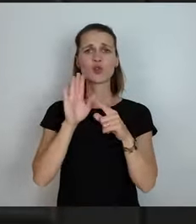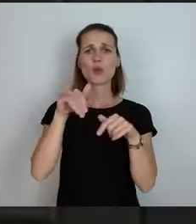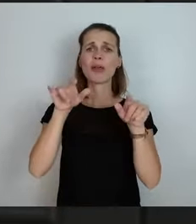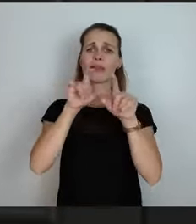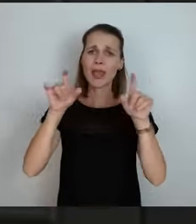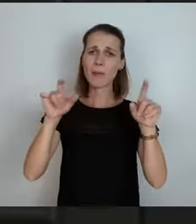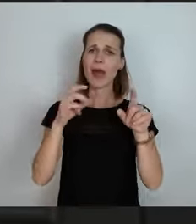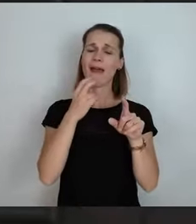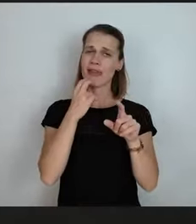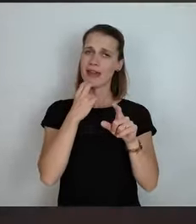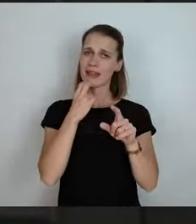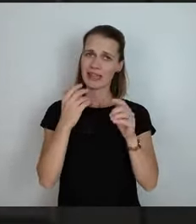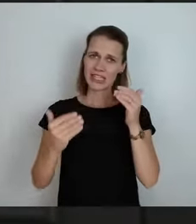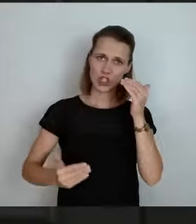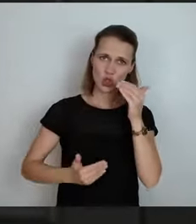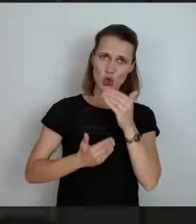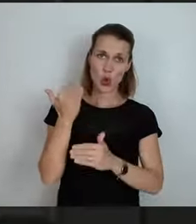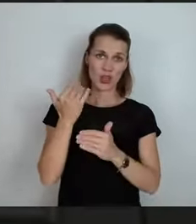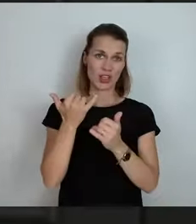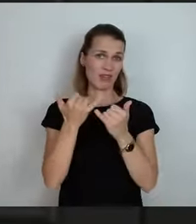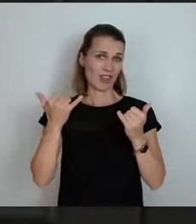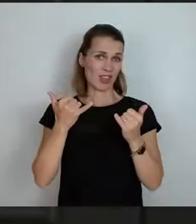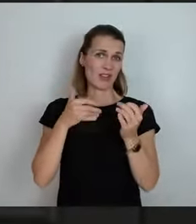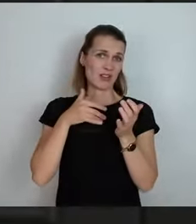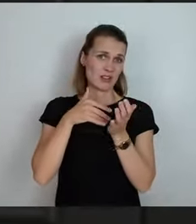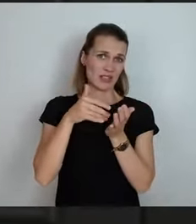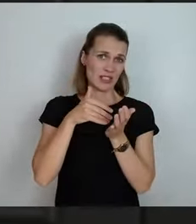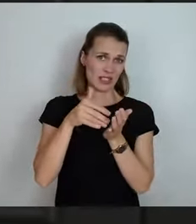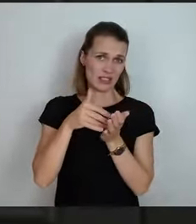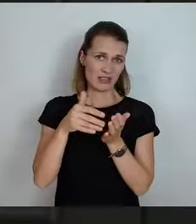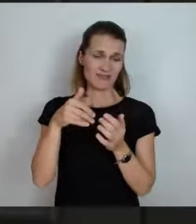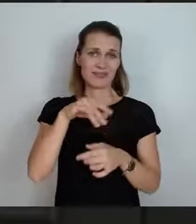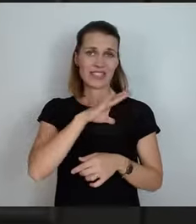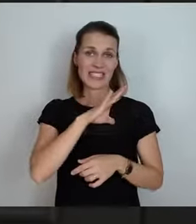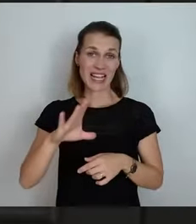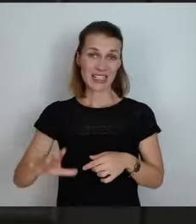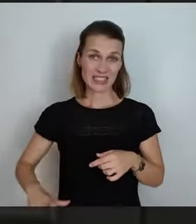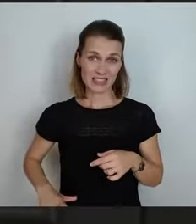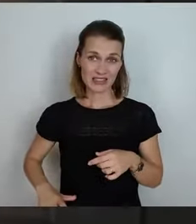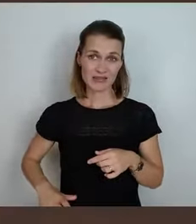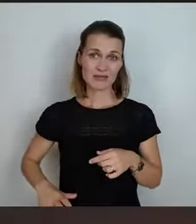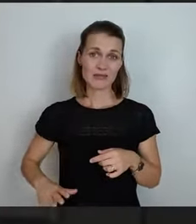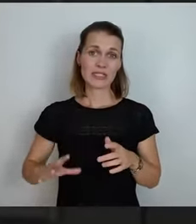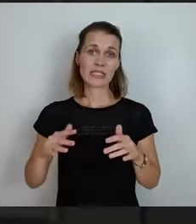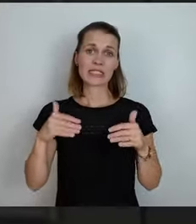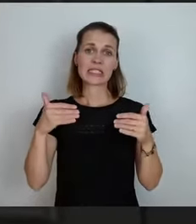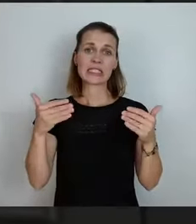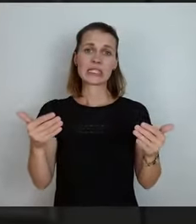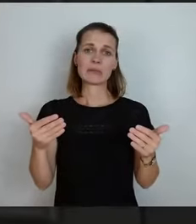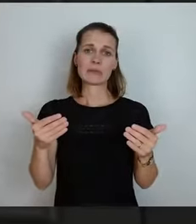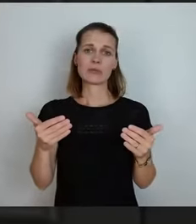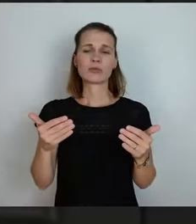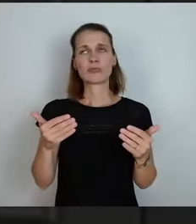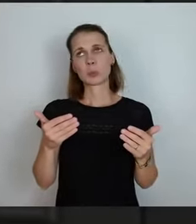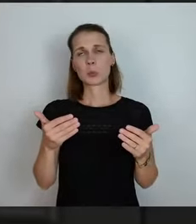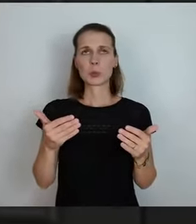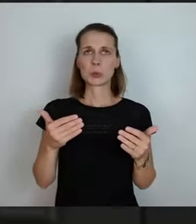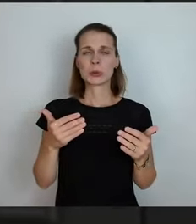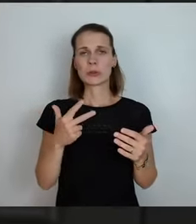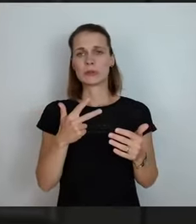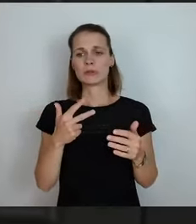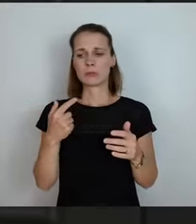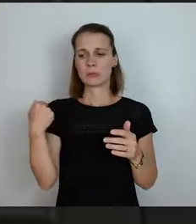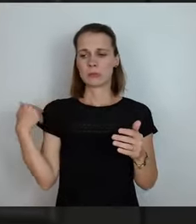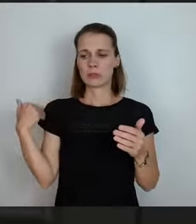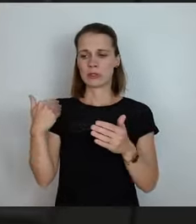sprechen und wie das damit weitergeht. In Sachsen gibt es ja de facto seit drei, vier, fünf Jahren keine